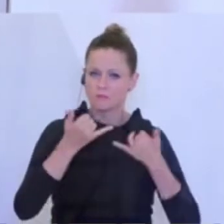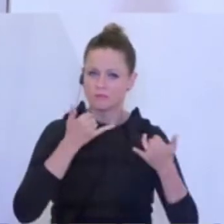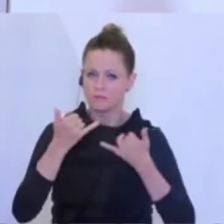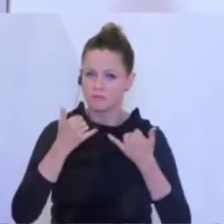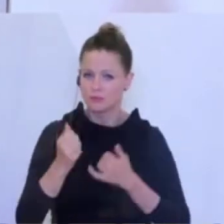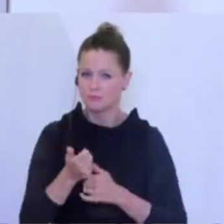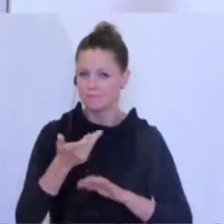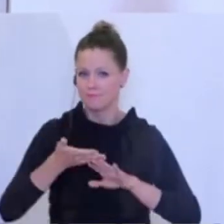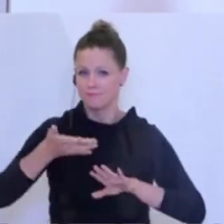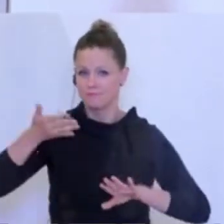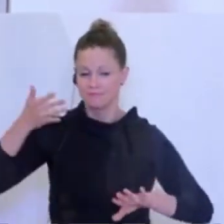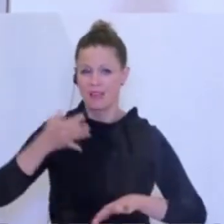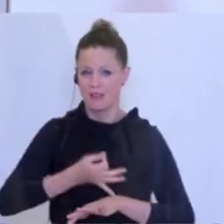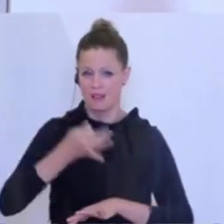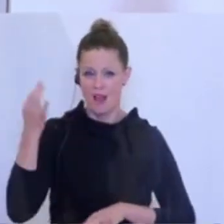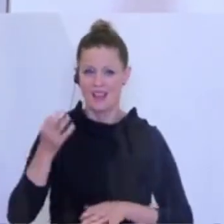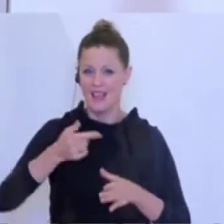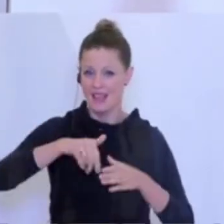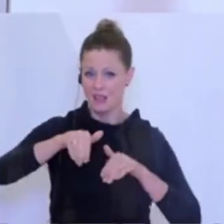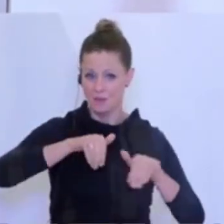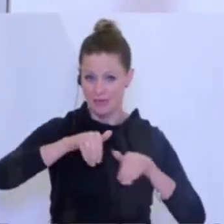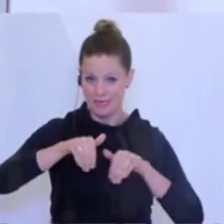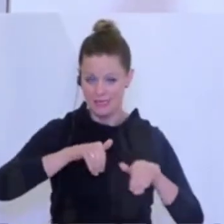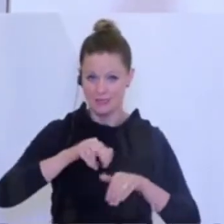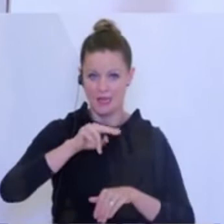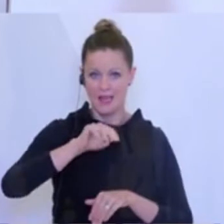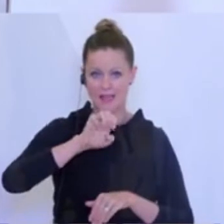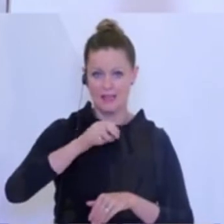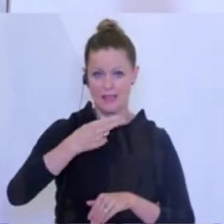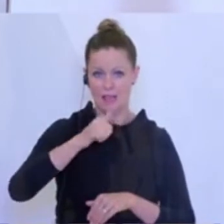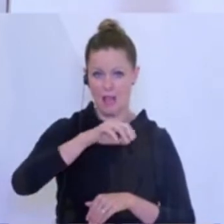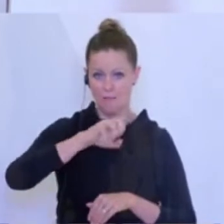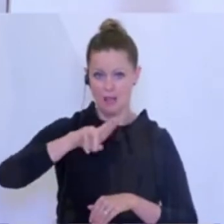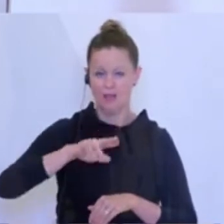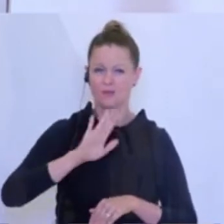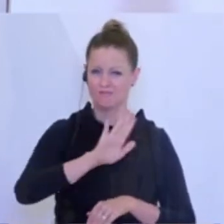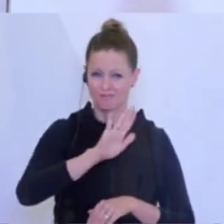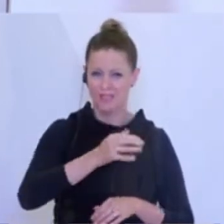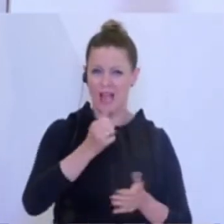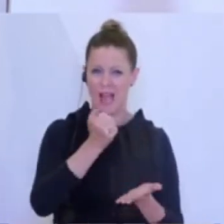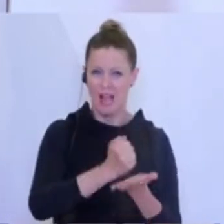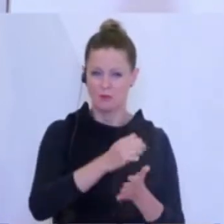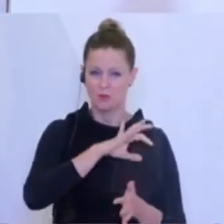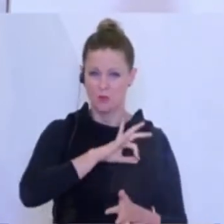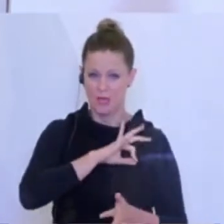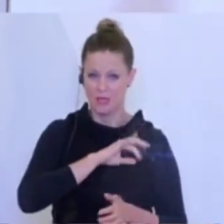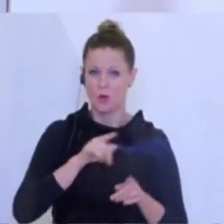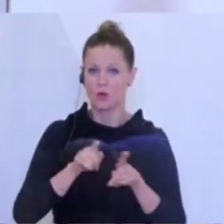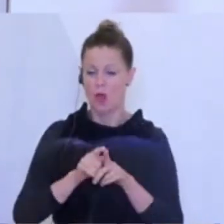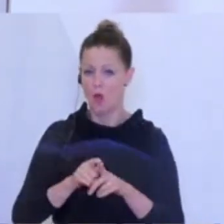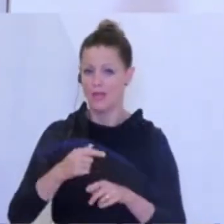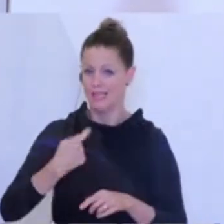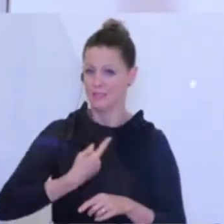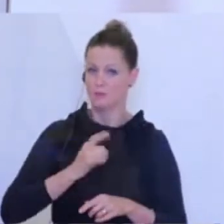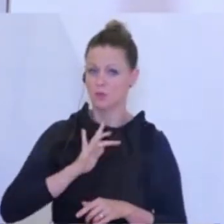den letzten Tagen zwischen dem Innenminister Nehammer mit seinem deutschen Amtskollegen, aber auch zwischen mir und Angela Merkel,